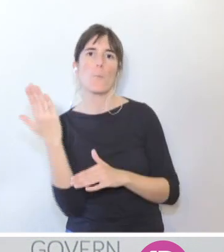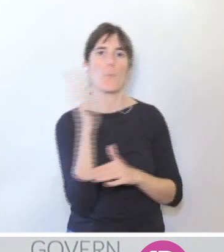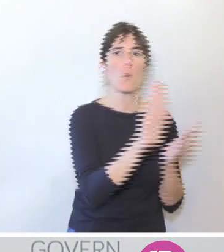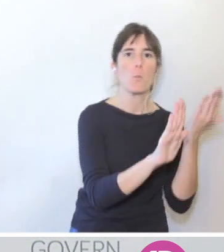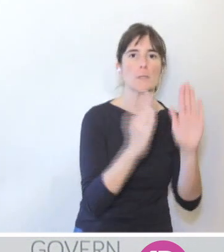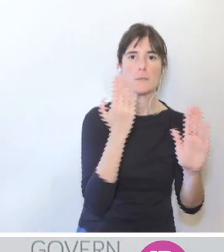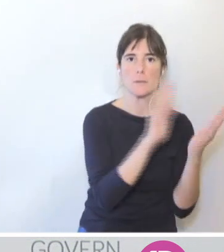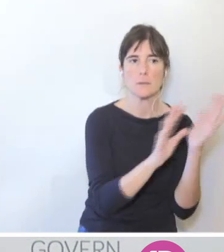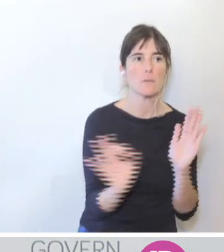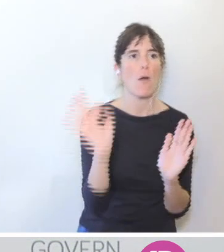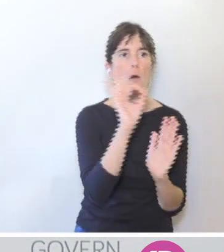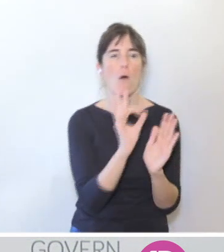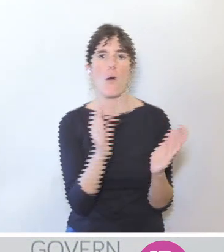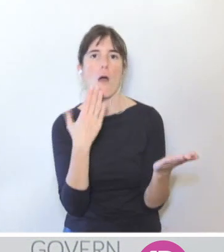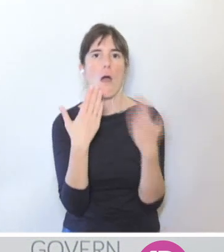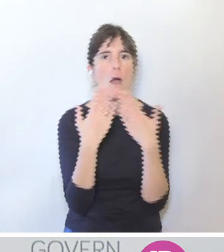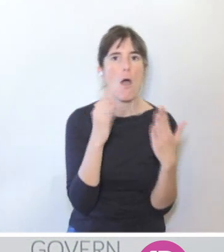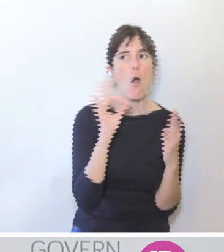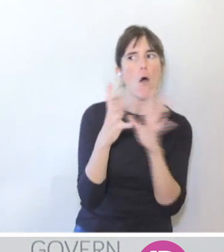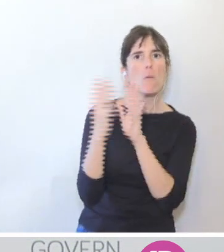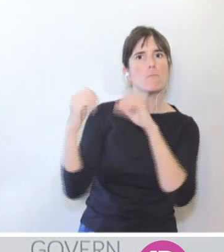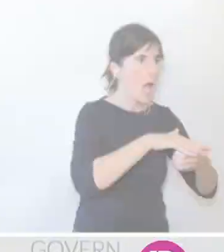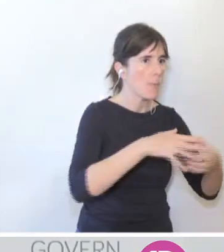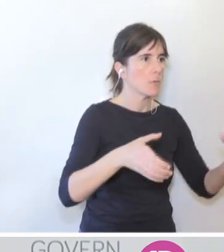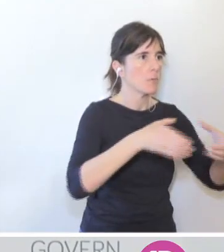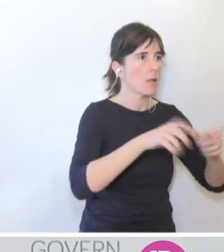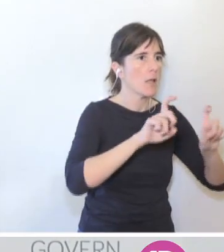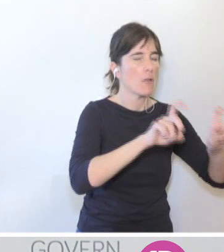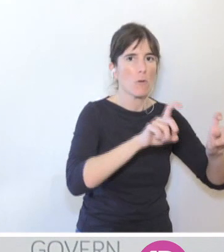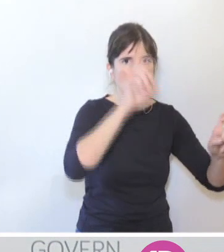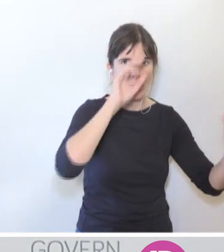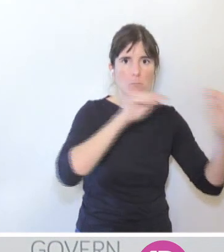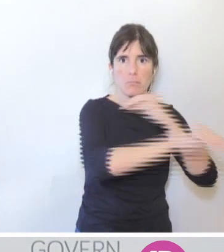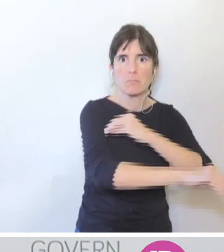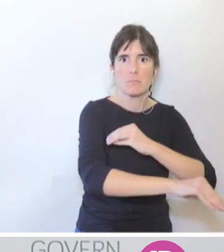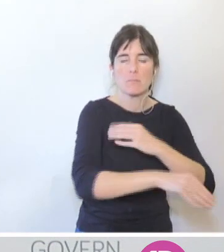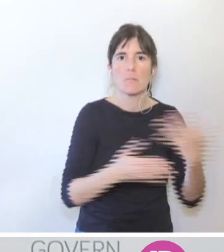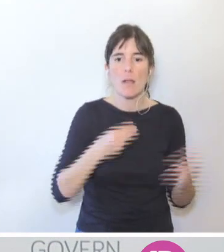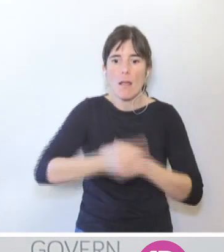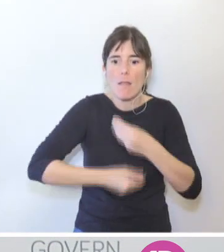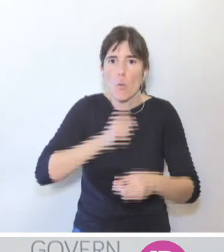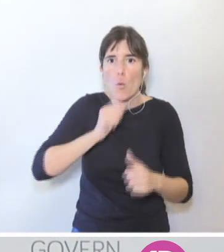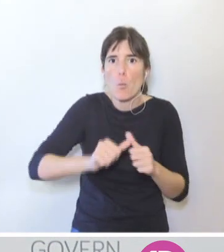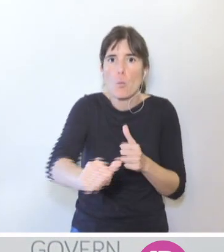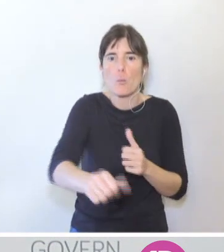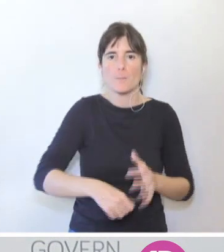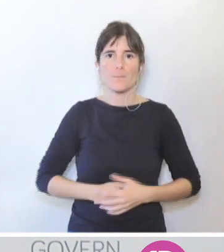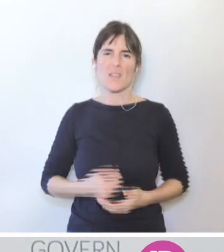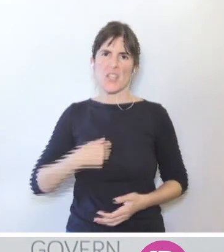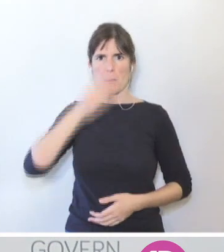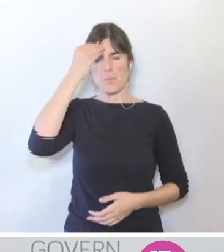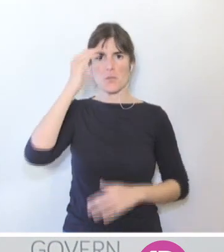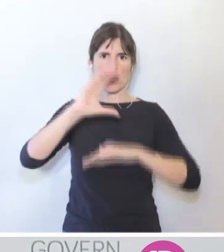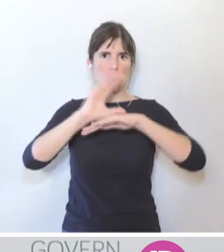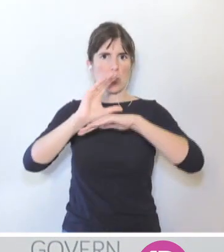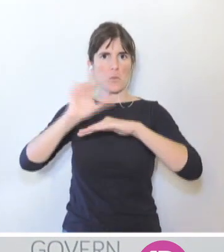en Vox. I això, evidentment, és el que farem. Jo crec que ha quedat molt clar. El conseller Vera ho ha explicat clarament.